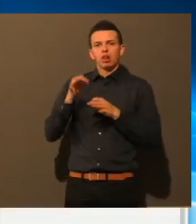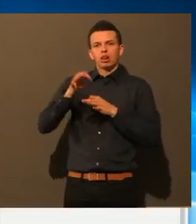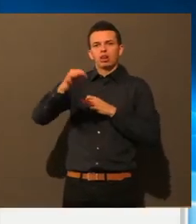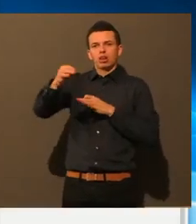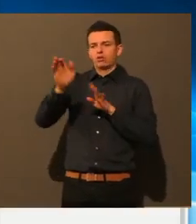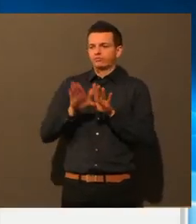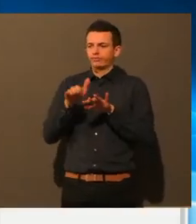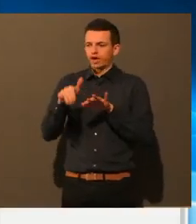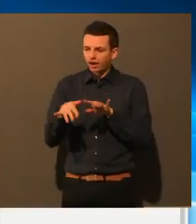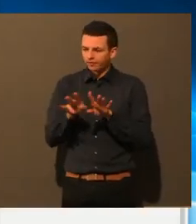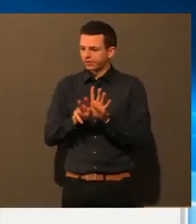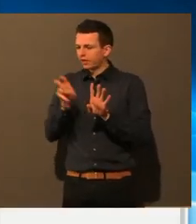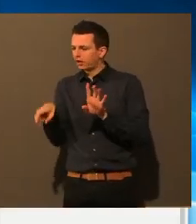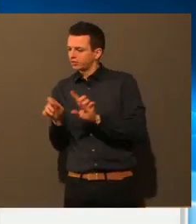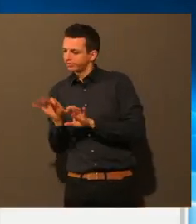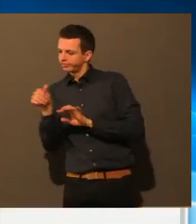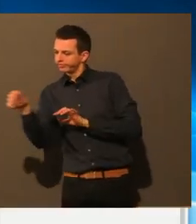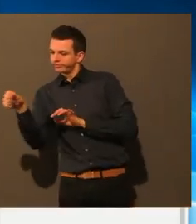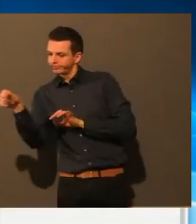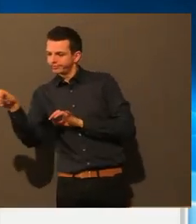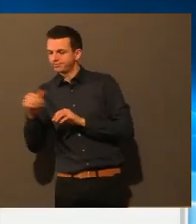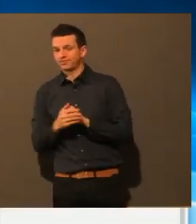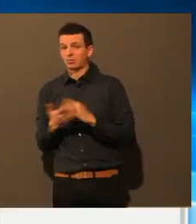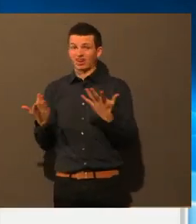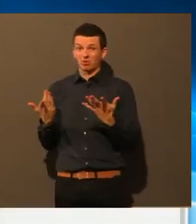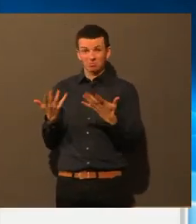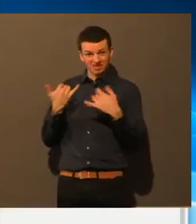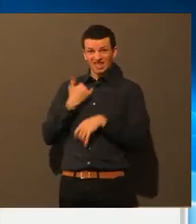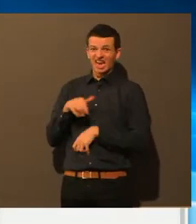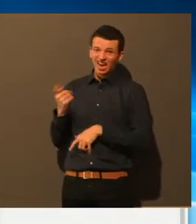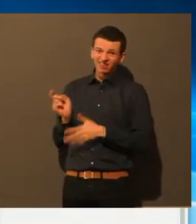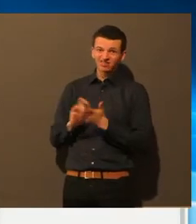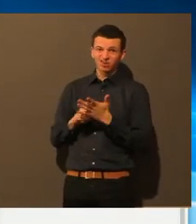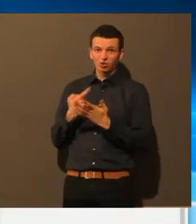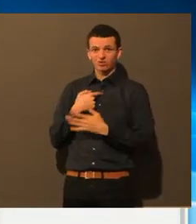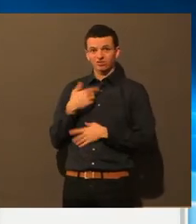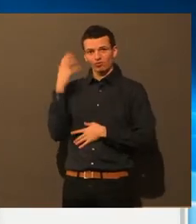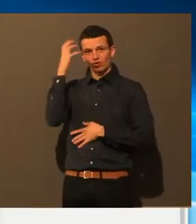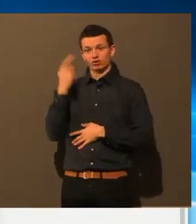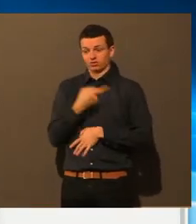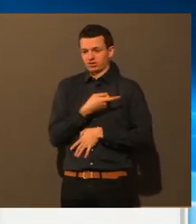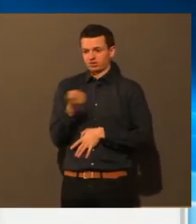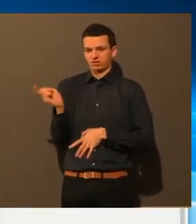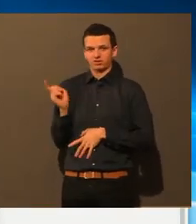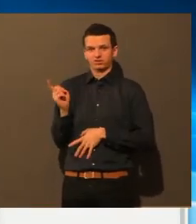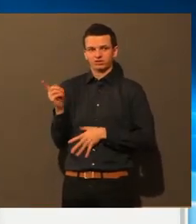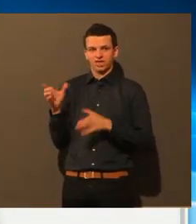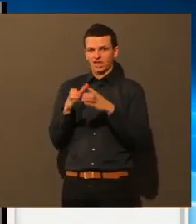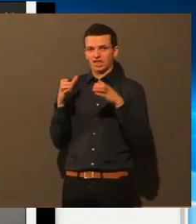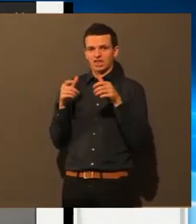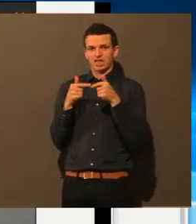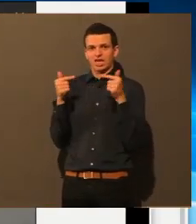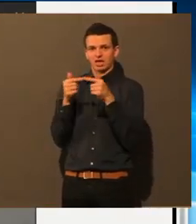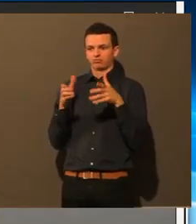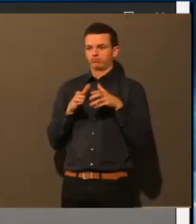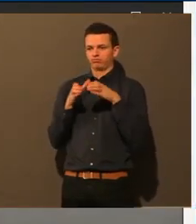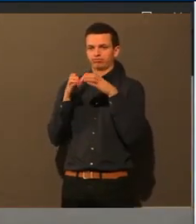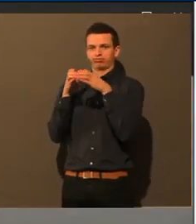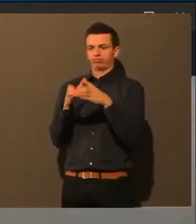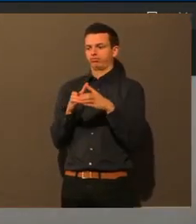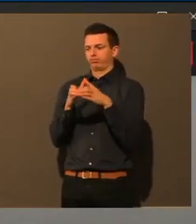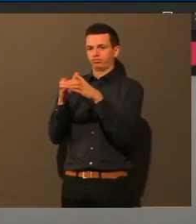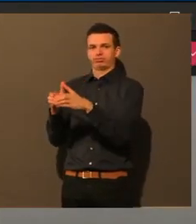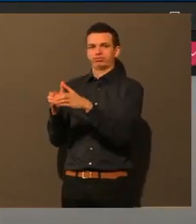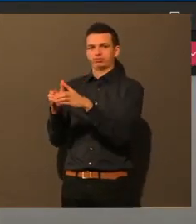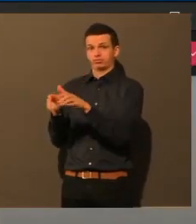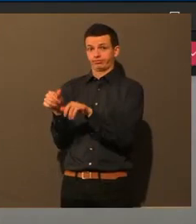Weil dann wieder sich viele Leute draußen versammeln würden. Aber ja, das wäre eine Idee. Oder eben eine zentrale E-Mail oder eine zentrale